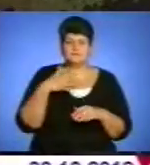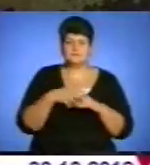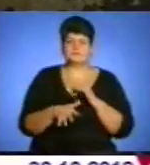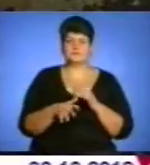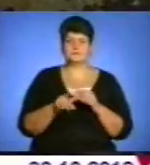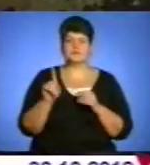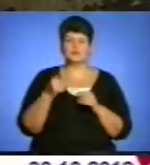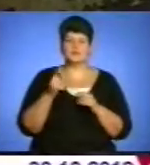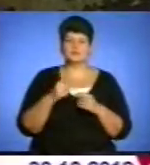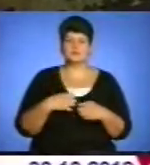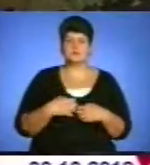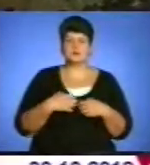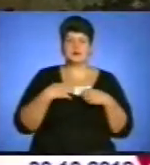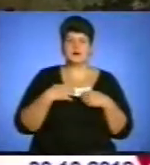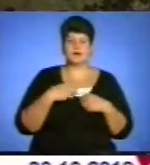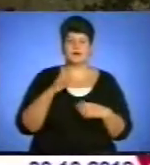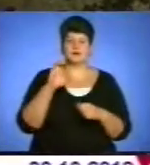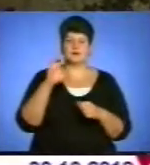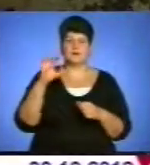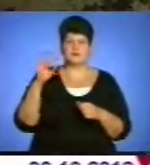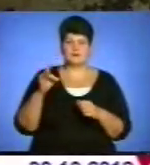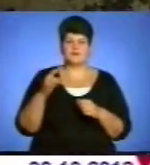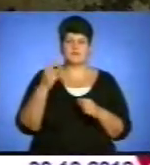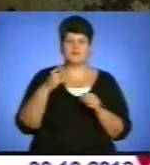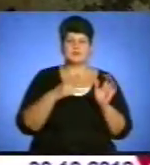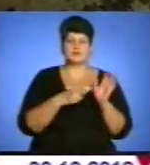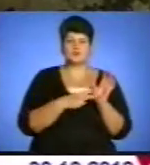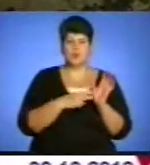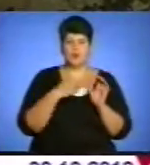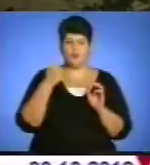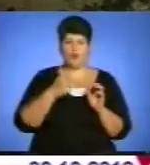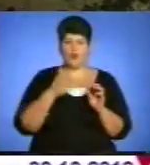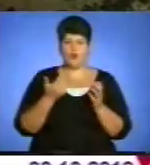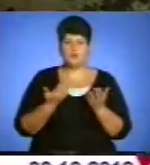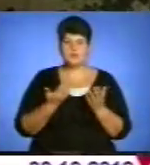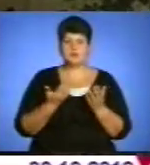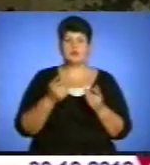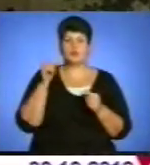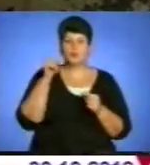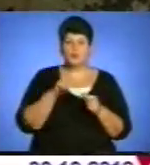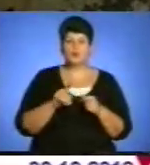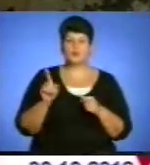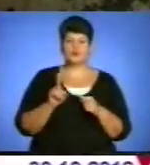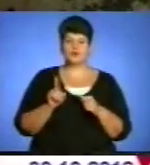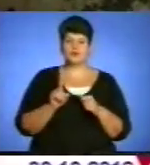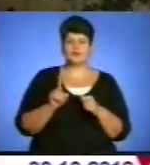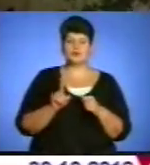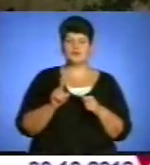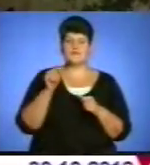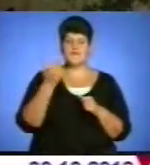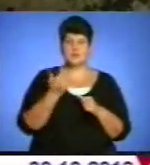чому налякалася радянська влада його тоді в 1937 році. Тому що він